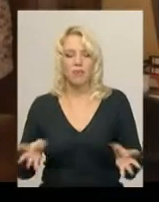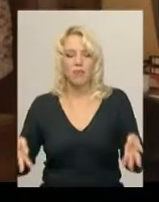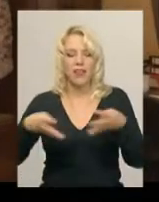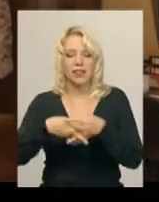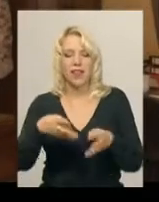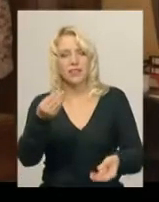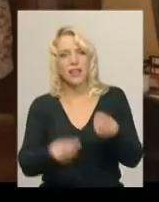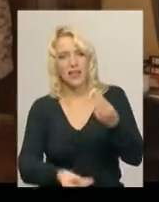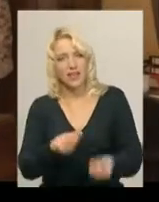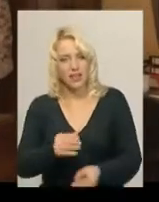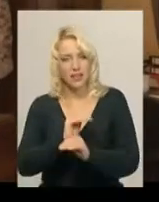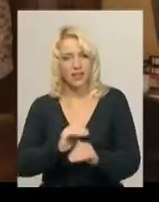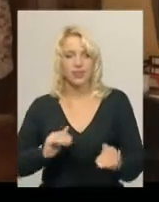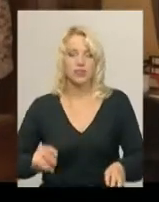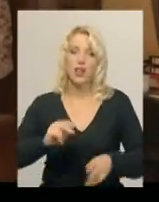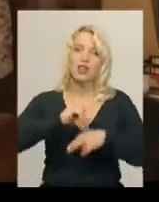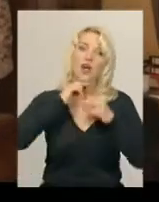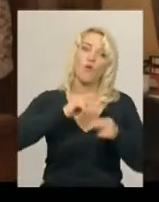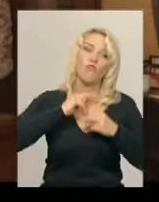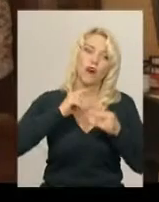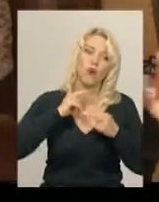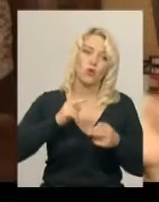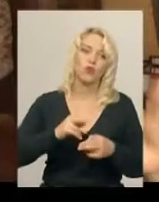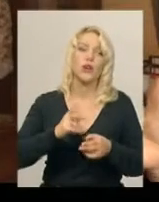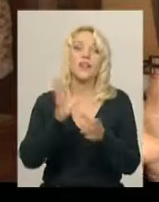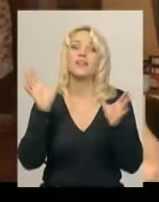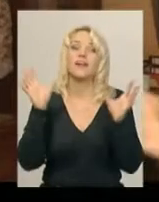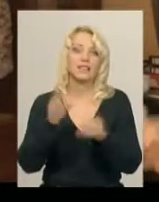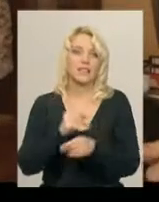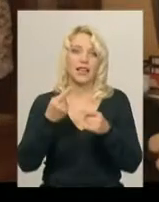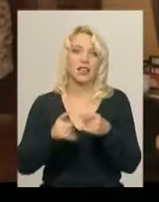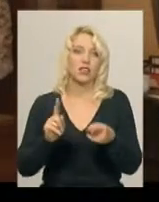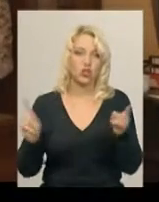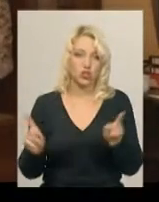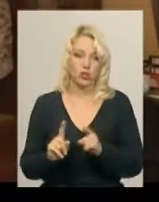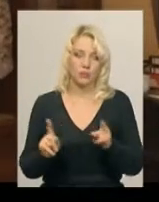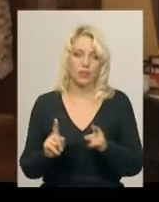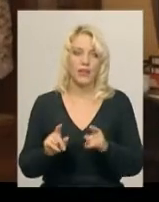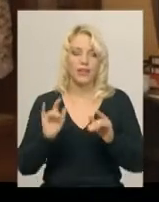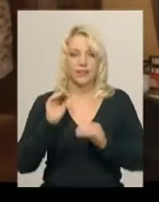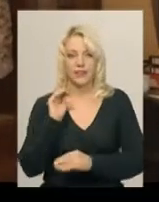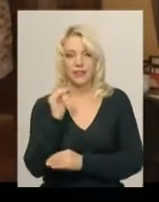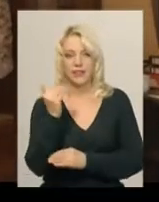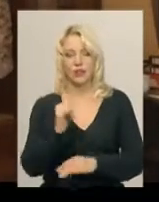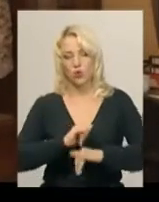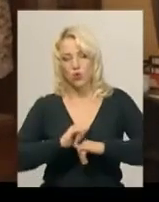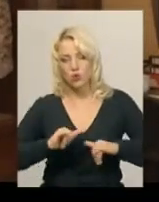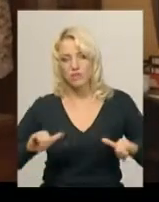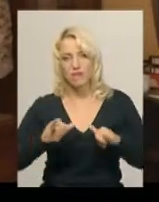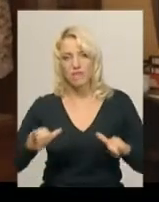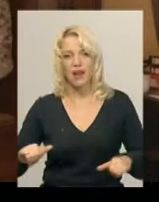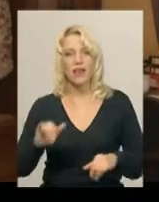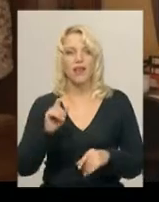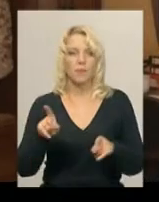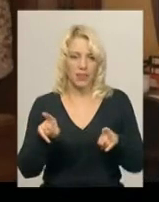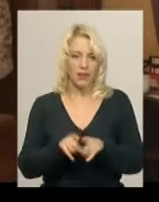ігри дитячі на увагу, на все, на таке, що дитину розвиває в